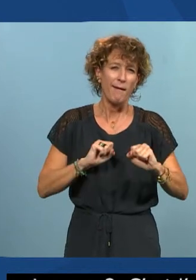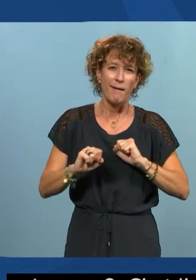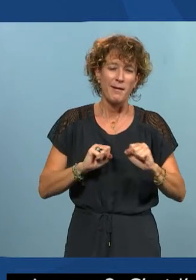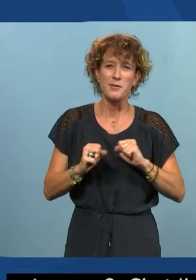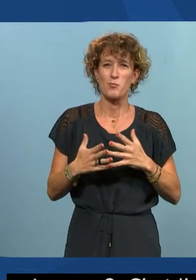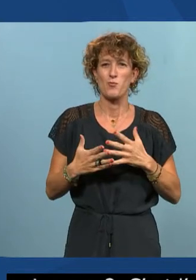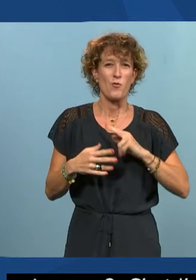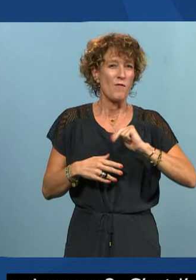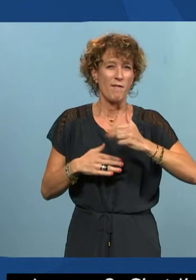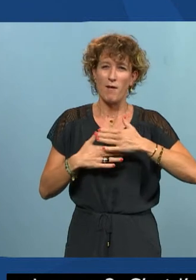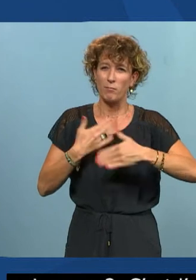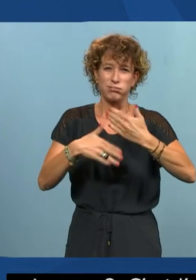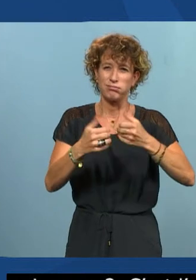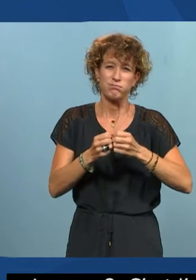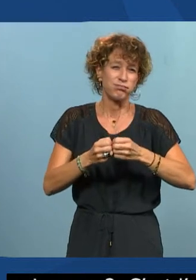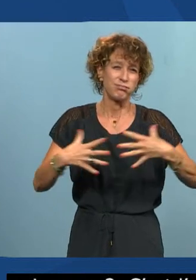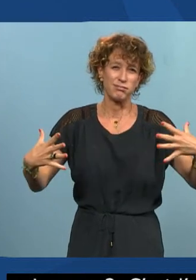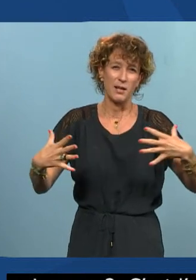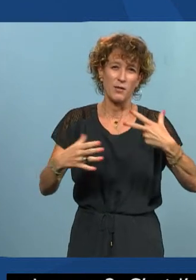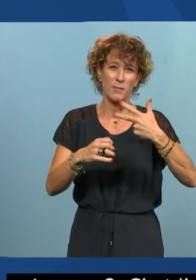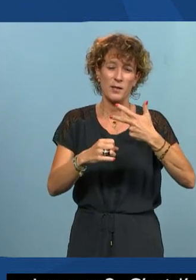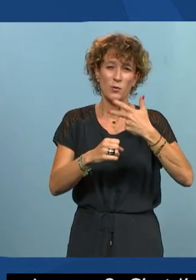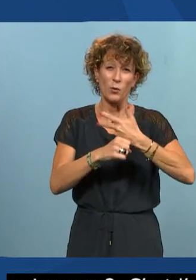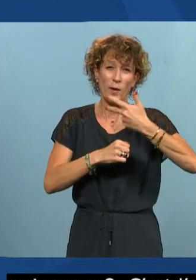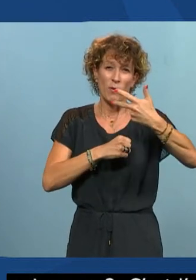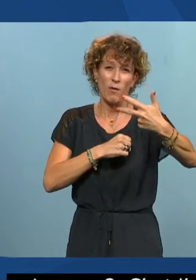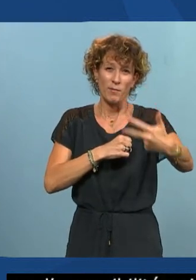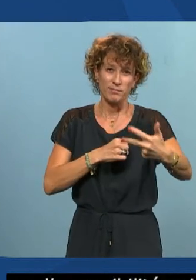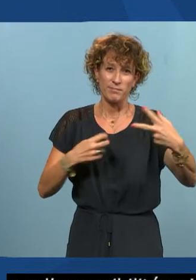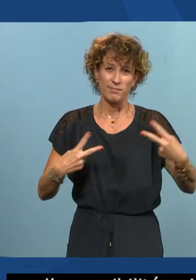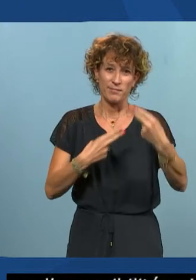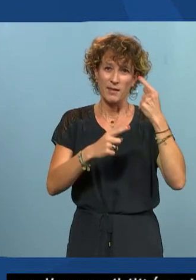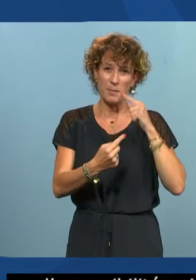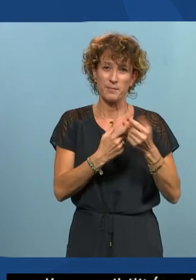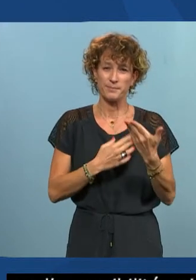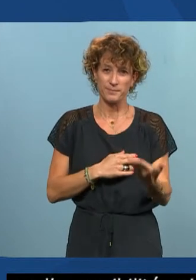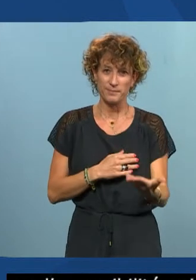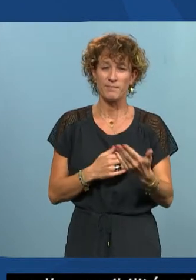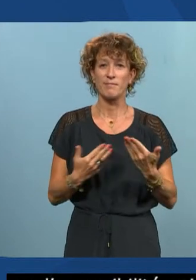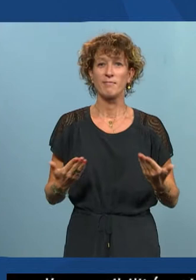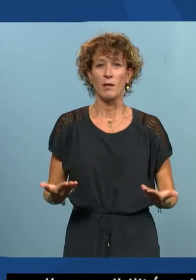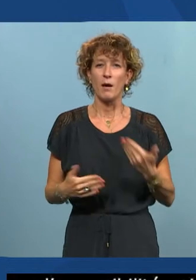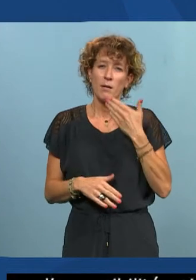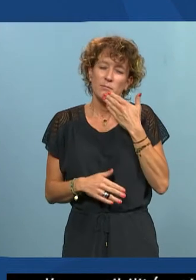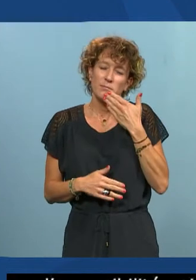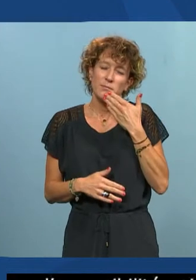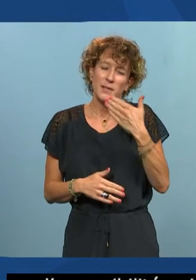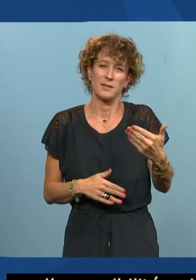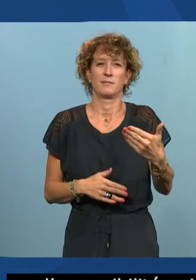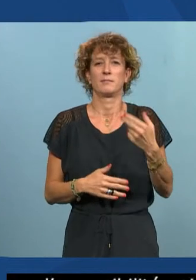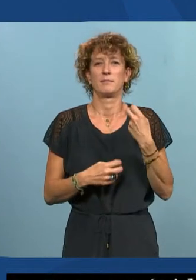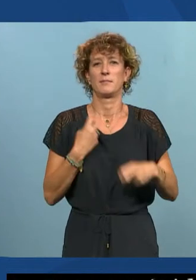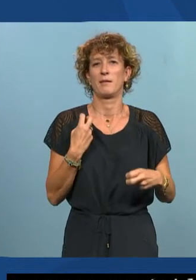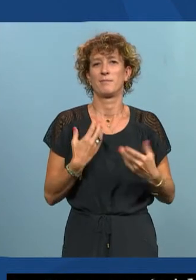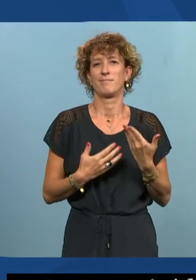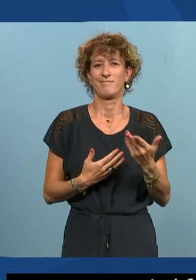vont être développées durant trois ans sur cette thématique, et en tout cas, un grand merci à Pierre pour